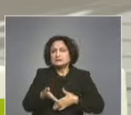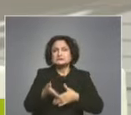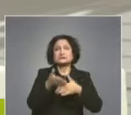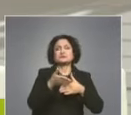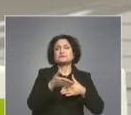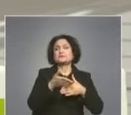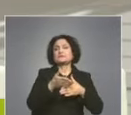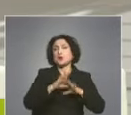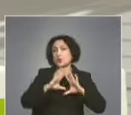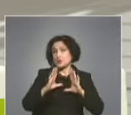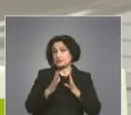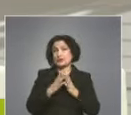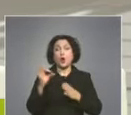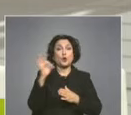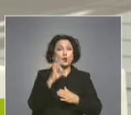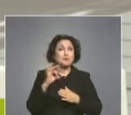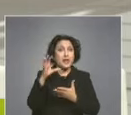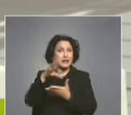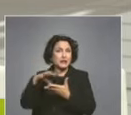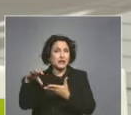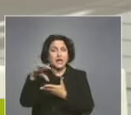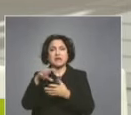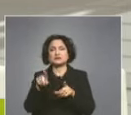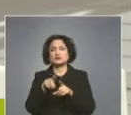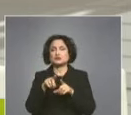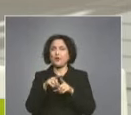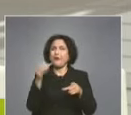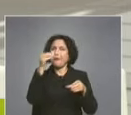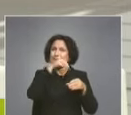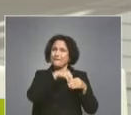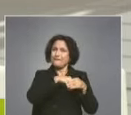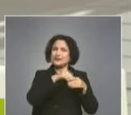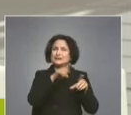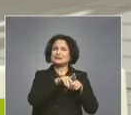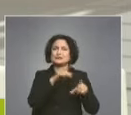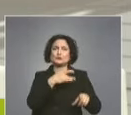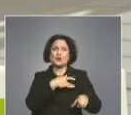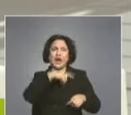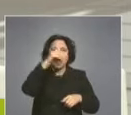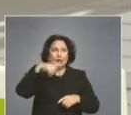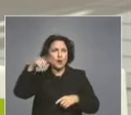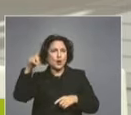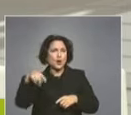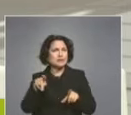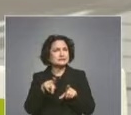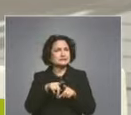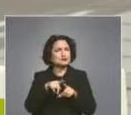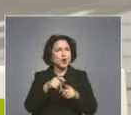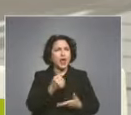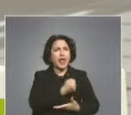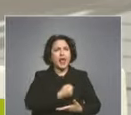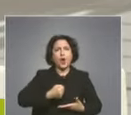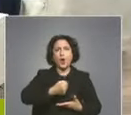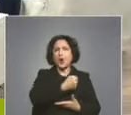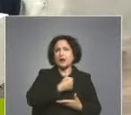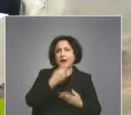Понеже карах се на в ортопедия в вътрешен стаж и в клиника по кардиология, там ми даваха да работя с ехограф, да